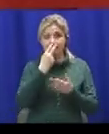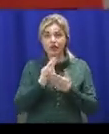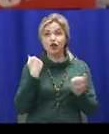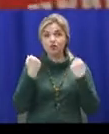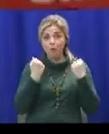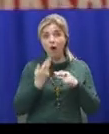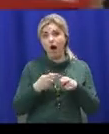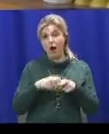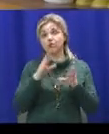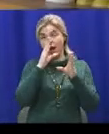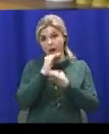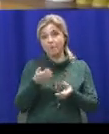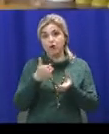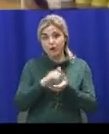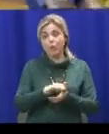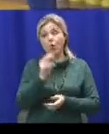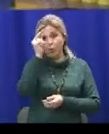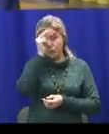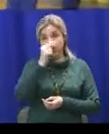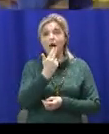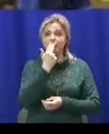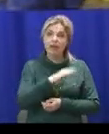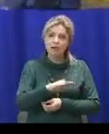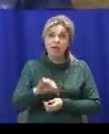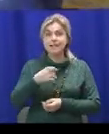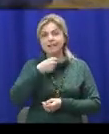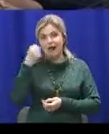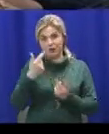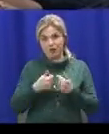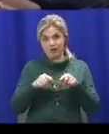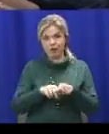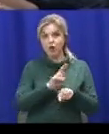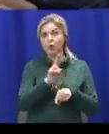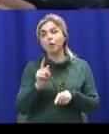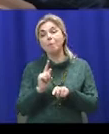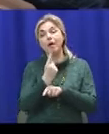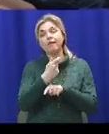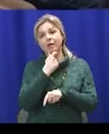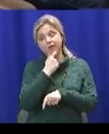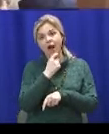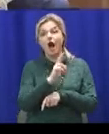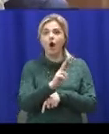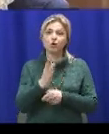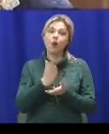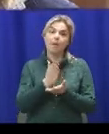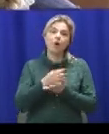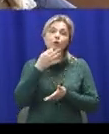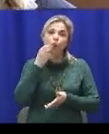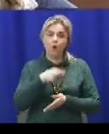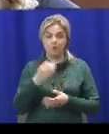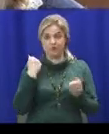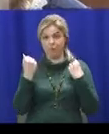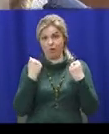учні як молодших, так і старших класів. Хтось вперше спостерігає за виступами, а дехто має досвід у спорті.